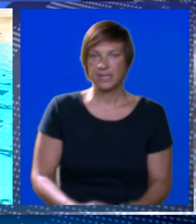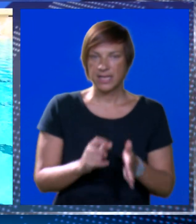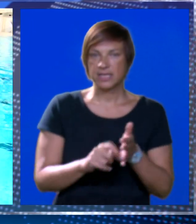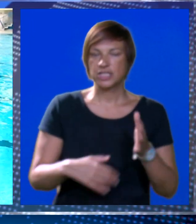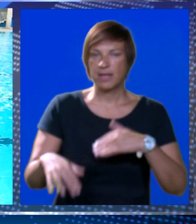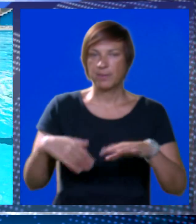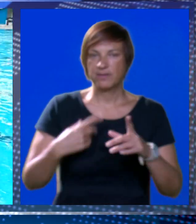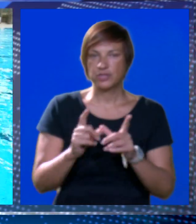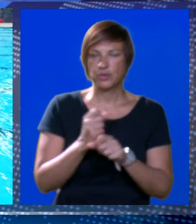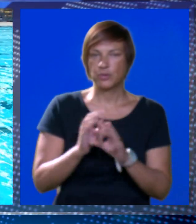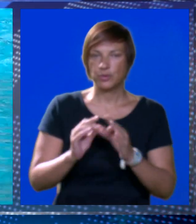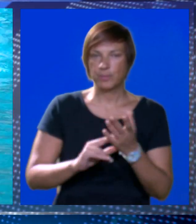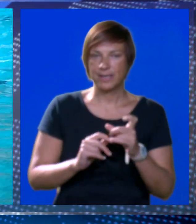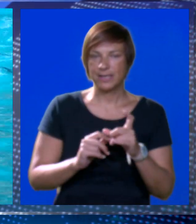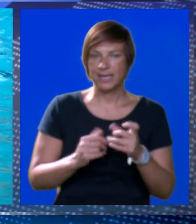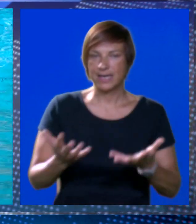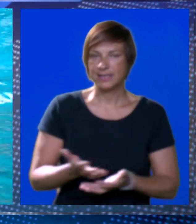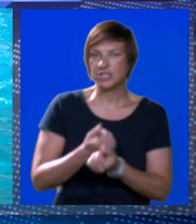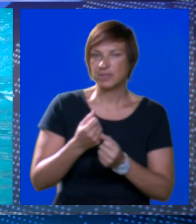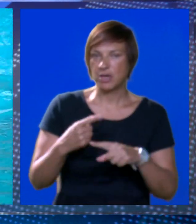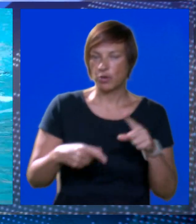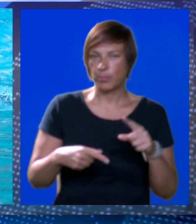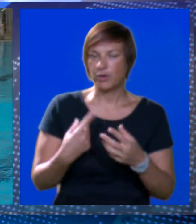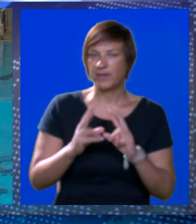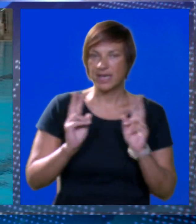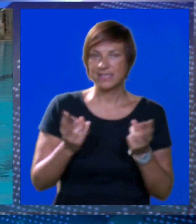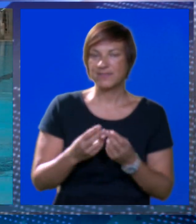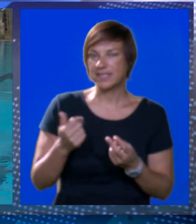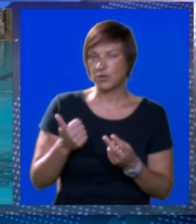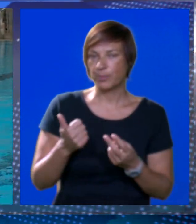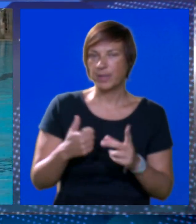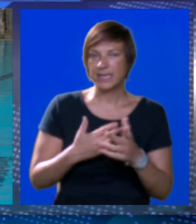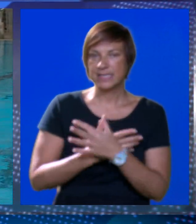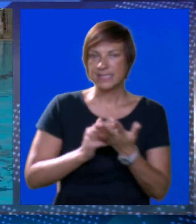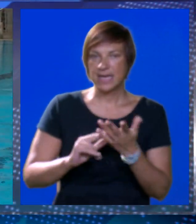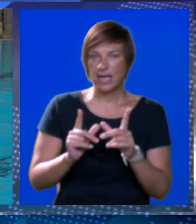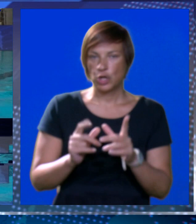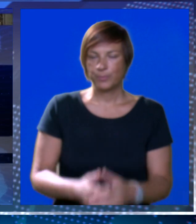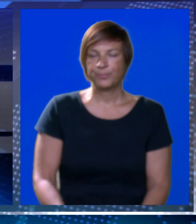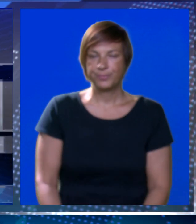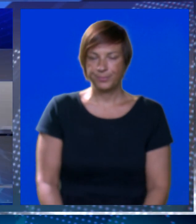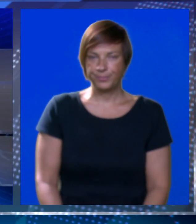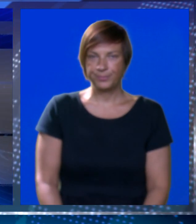Član plivačkog kluba Jug, Vlaho Nenadić, izborio polufinale svjetskog prvenstva u Izraelu.